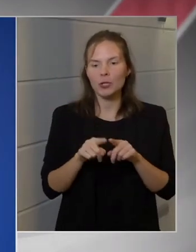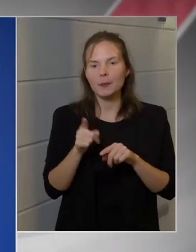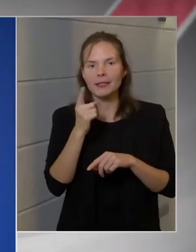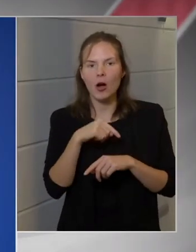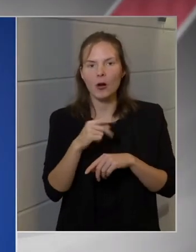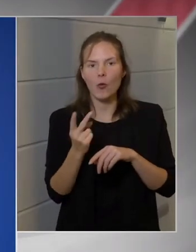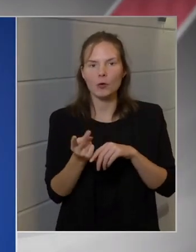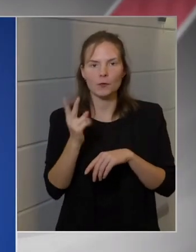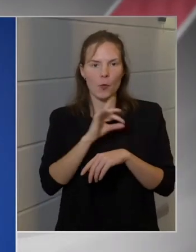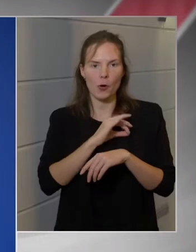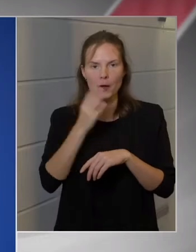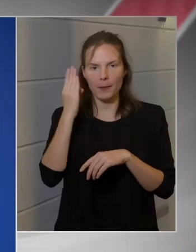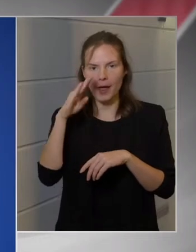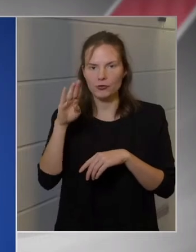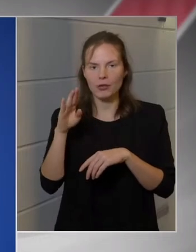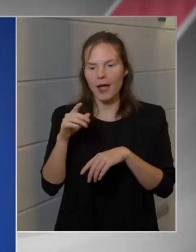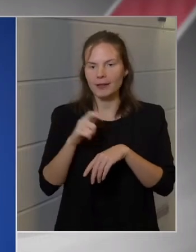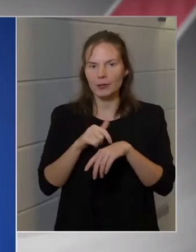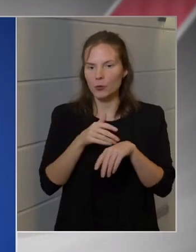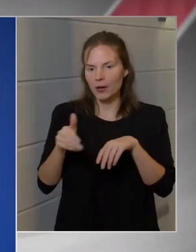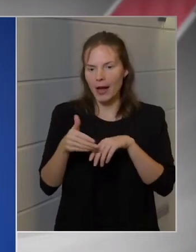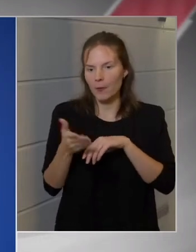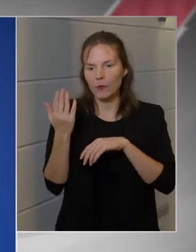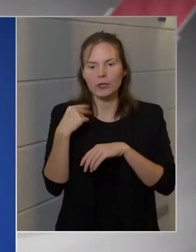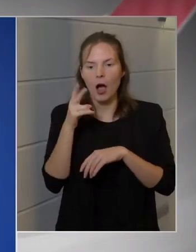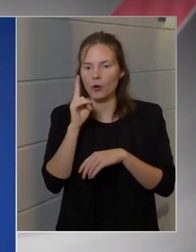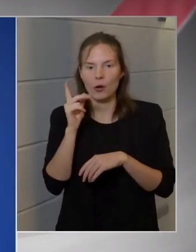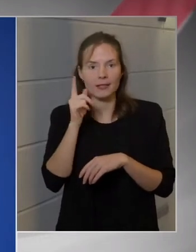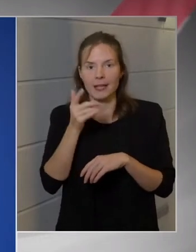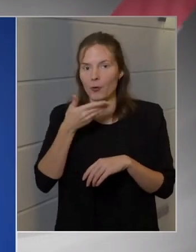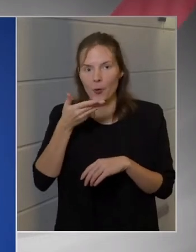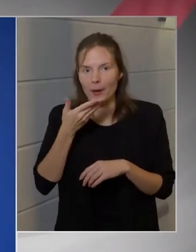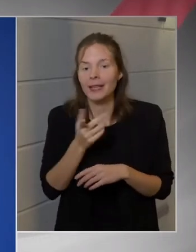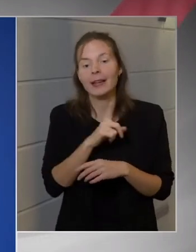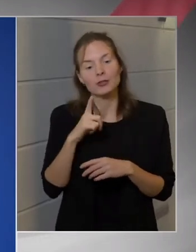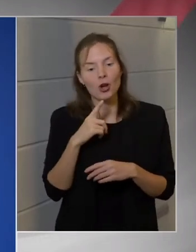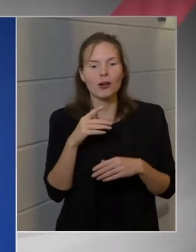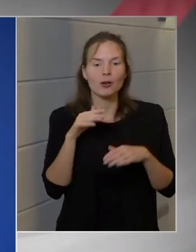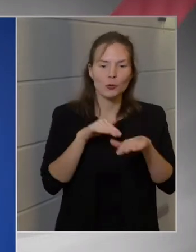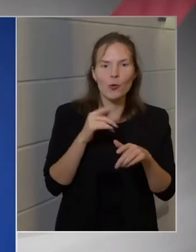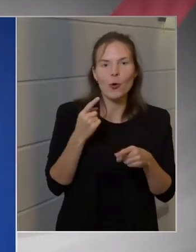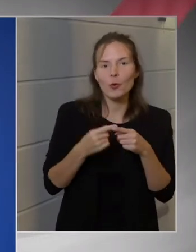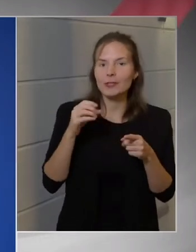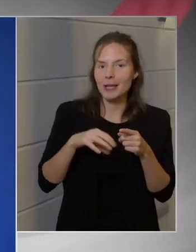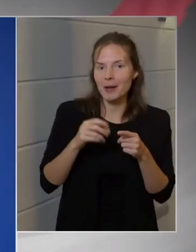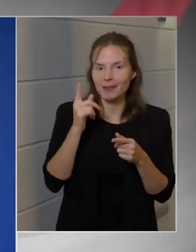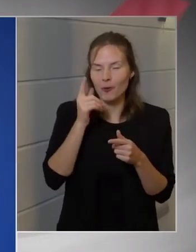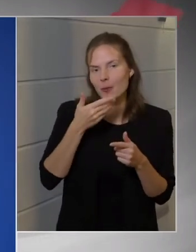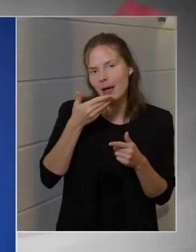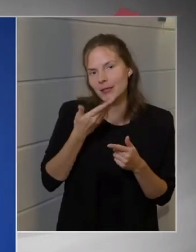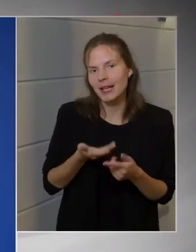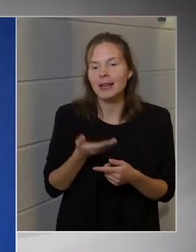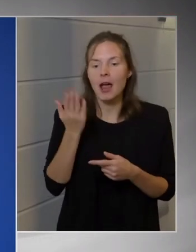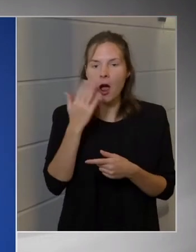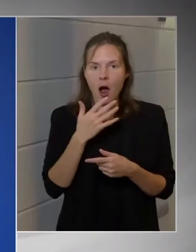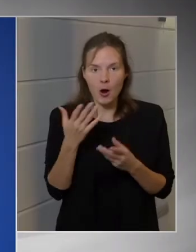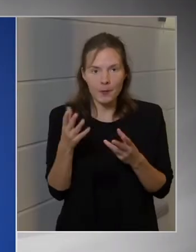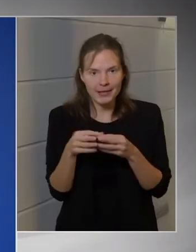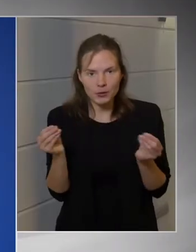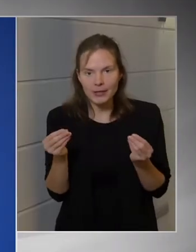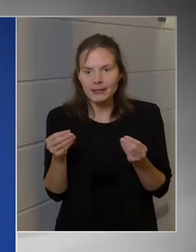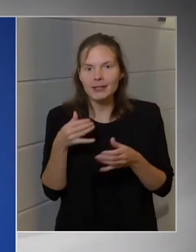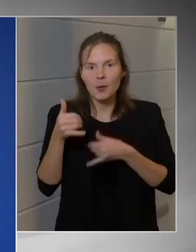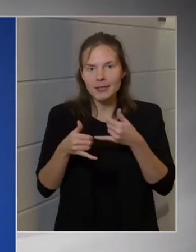akkor ezt nem fogom megemlíteni. Akkor csak a dugókat és a szemetet fogom klitzelni. Ha esetleg megszüntetik azokat a